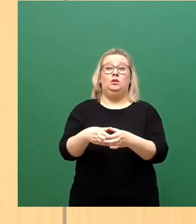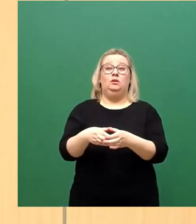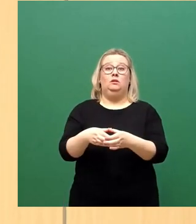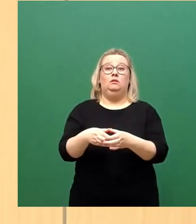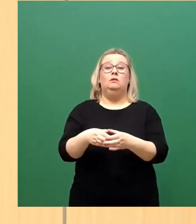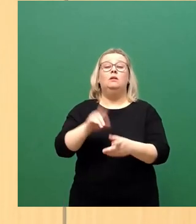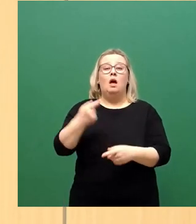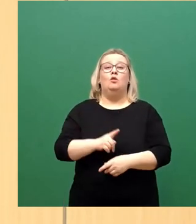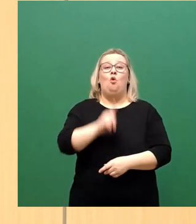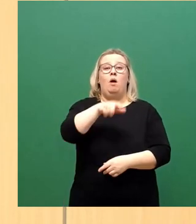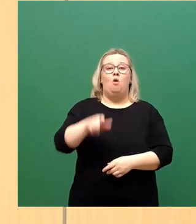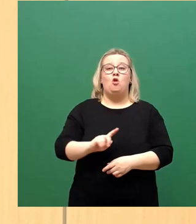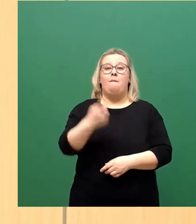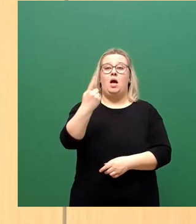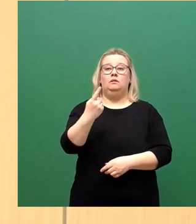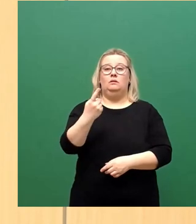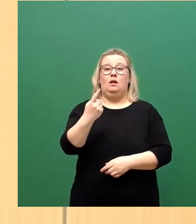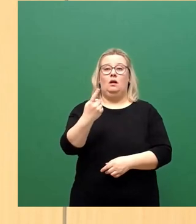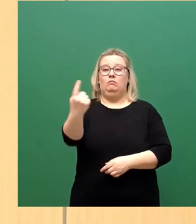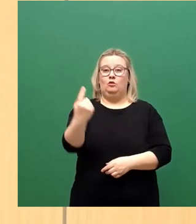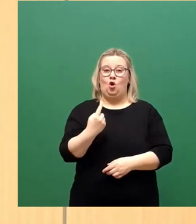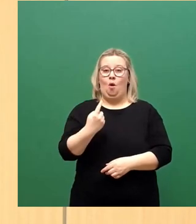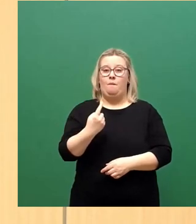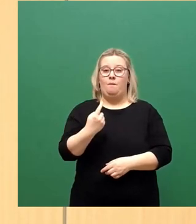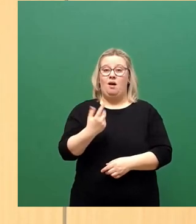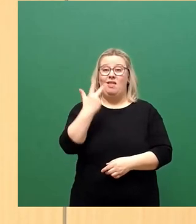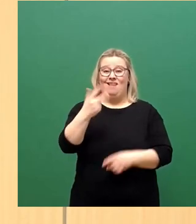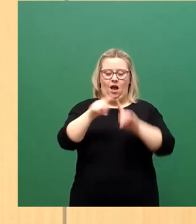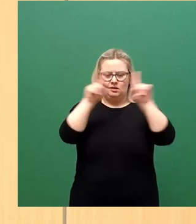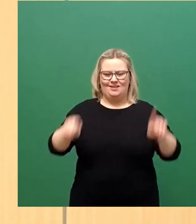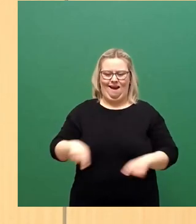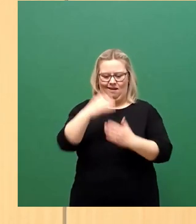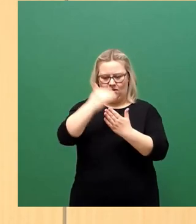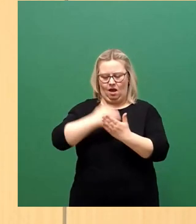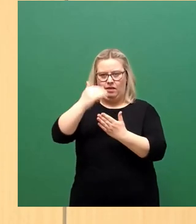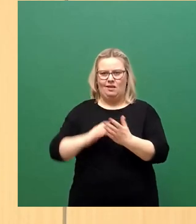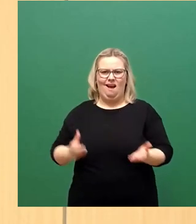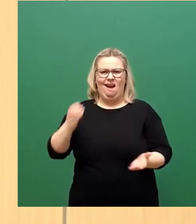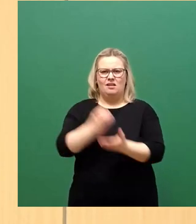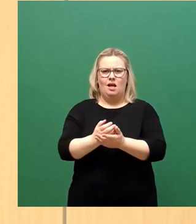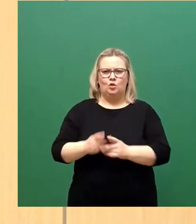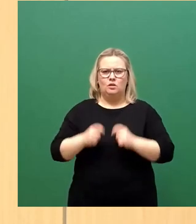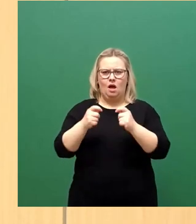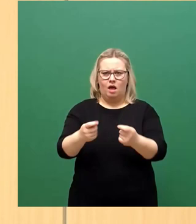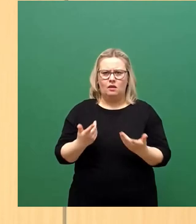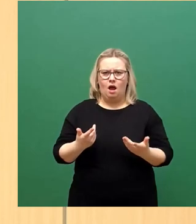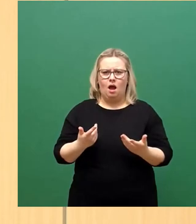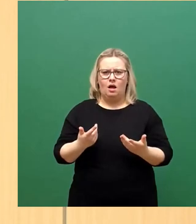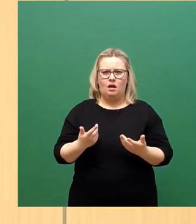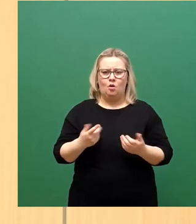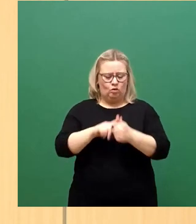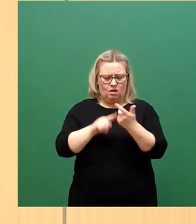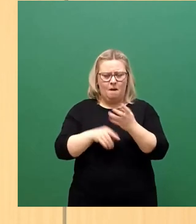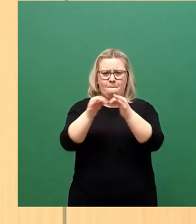Oberbürgermeister mit einem dreiseitigen Ersetzungsantrag um die Ecke. Und er schlägt Maßnahmen vor,